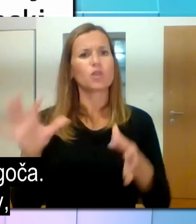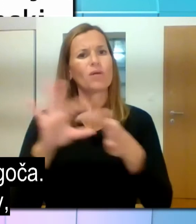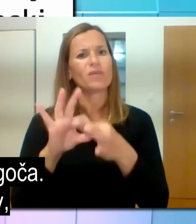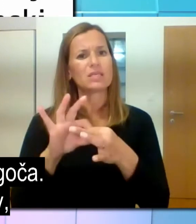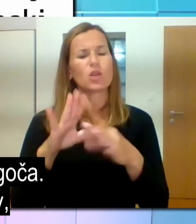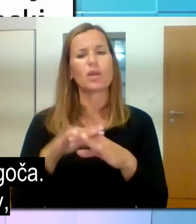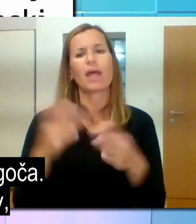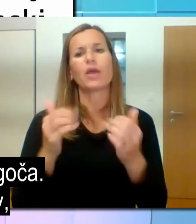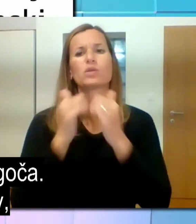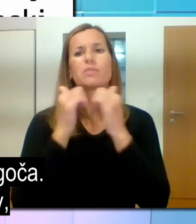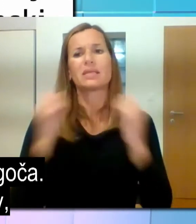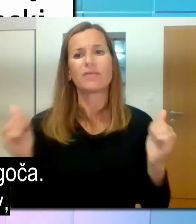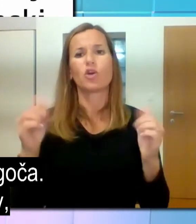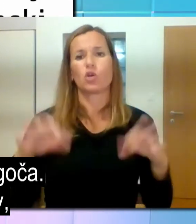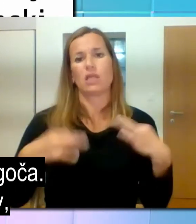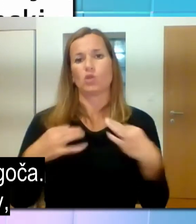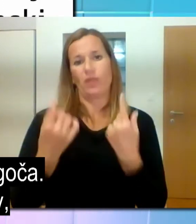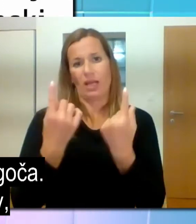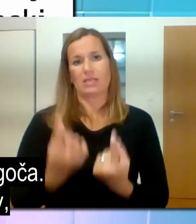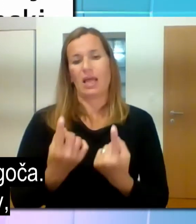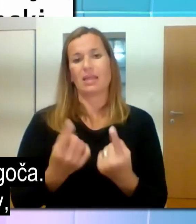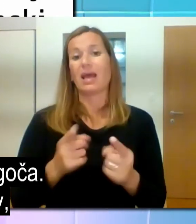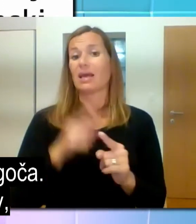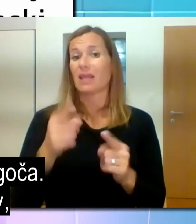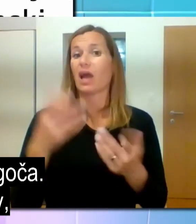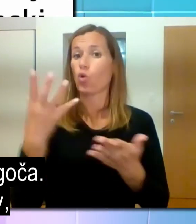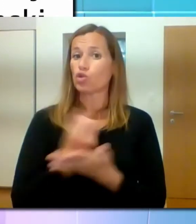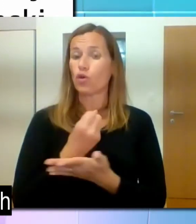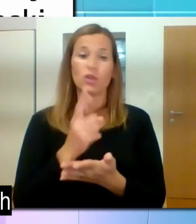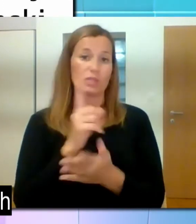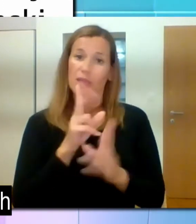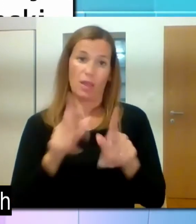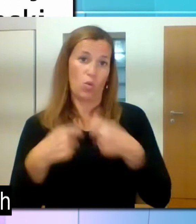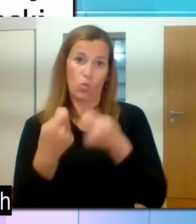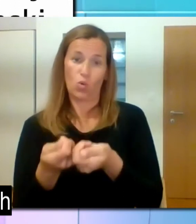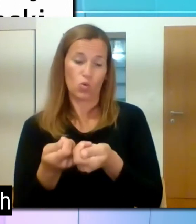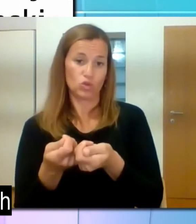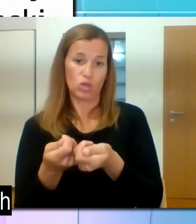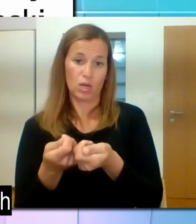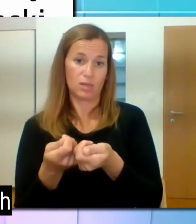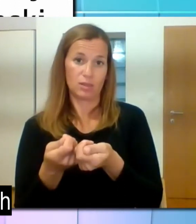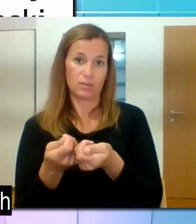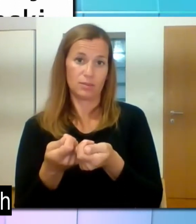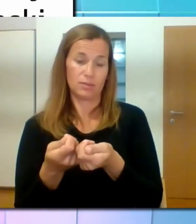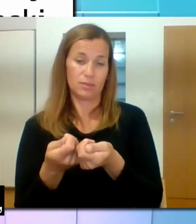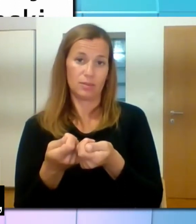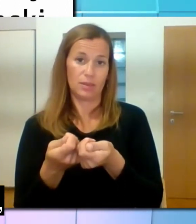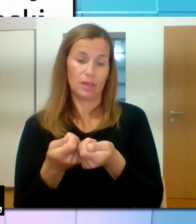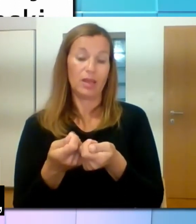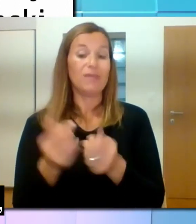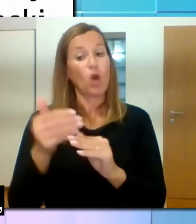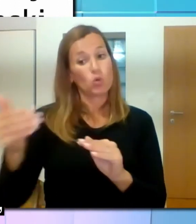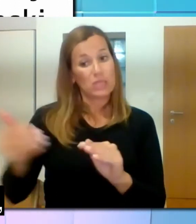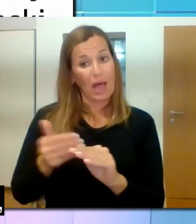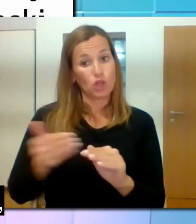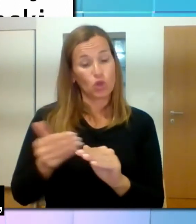ozadju oziroma kot eden izmed dokumentov, ki jih moramo pridobiti pri odločanju o subvencijah in se